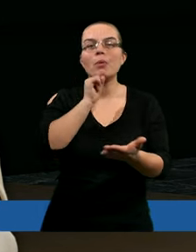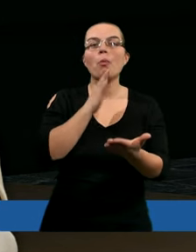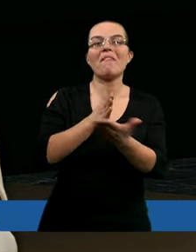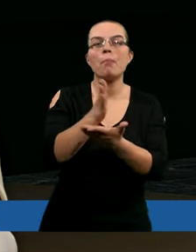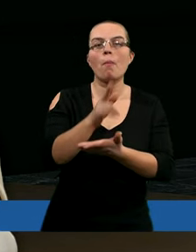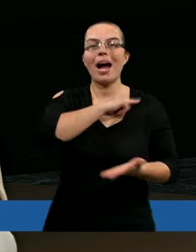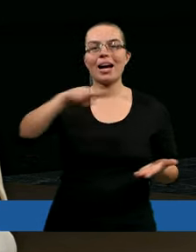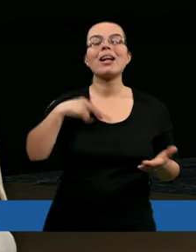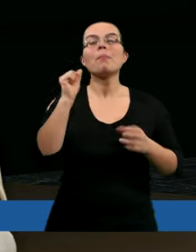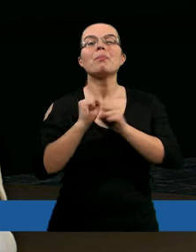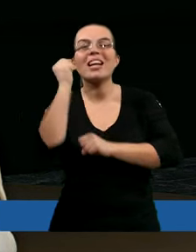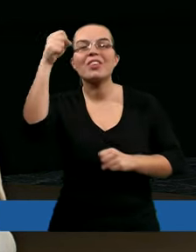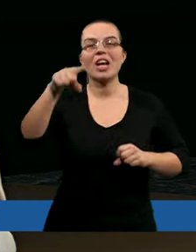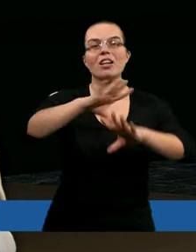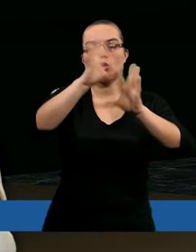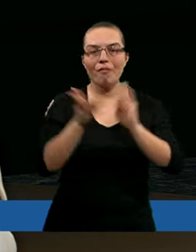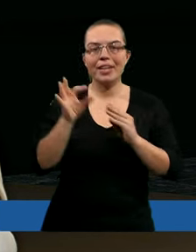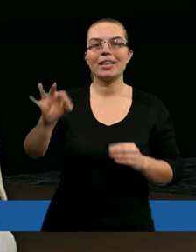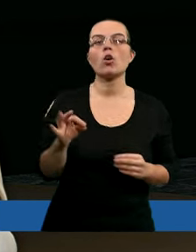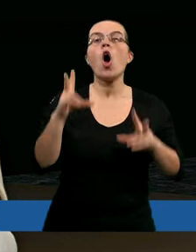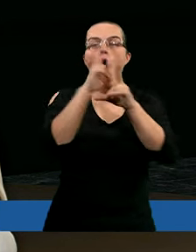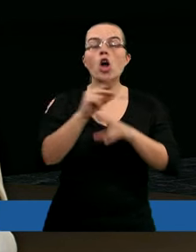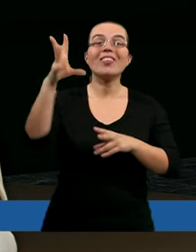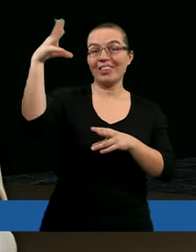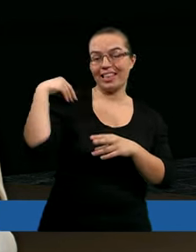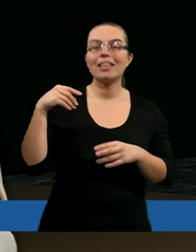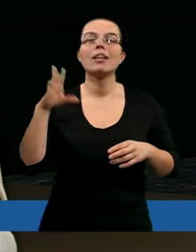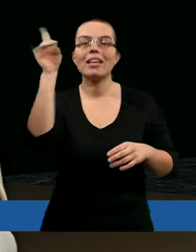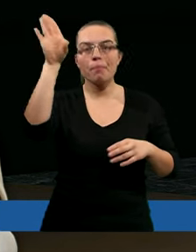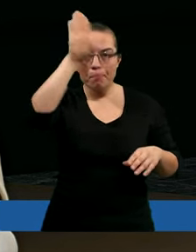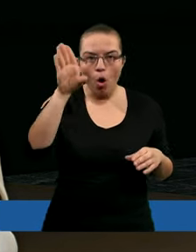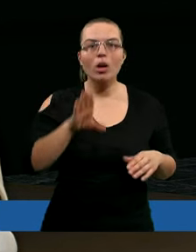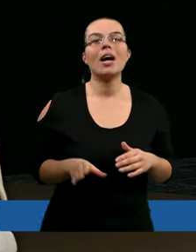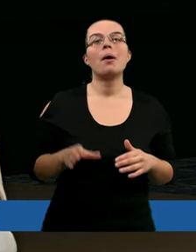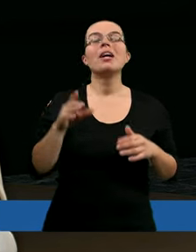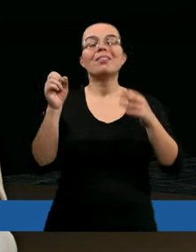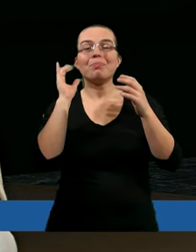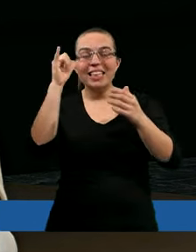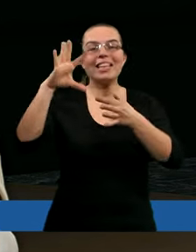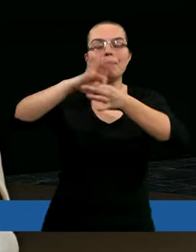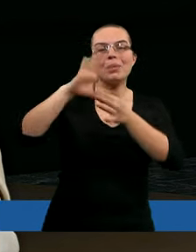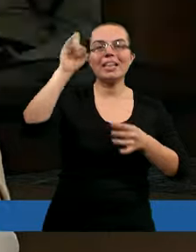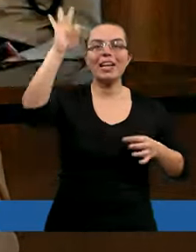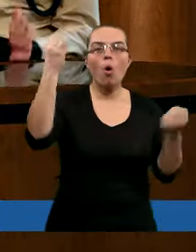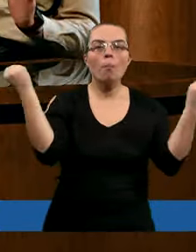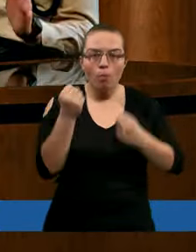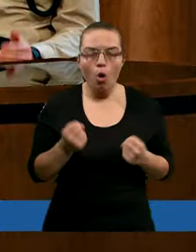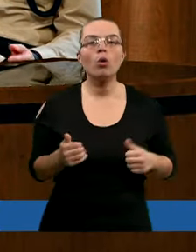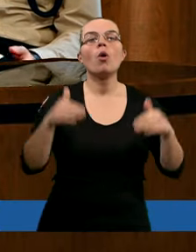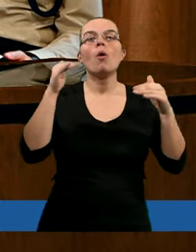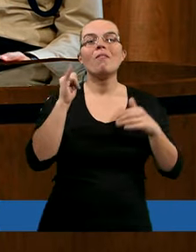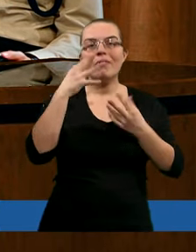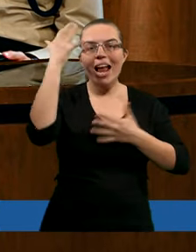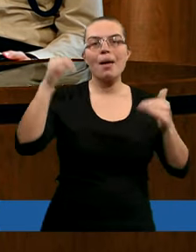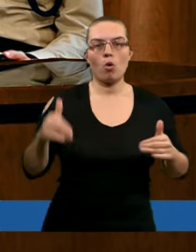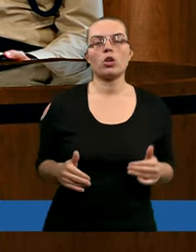jakby nie przezwyciężyć. Oczywiście z Nim, będąc z Nim jakby w Jego mocy. Więc